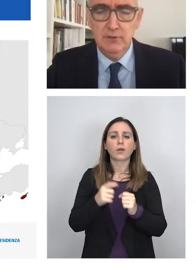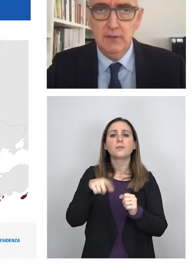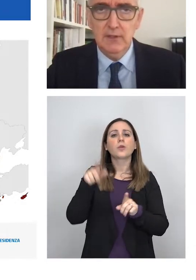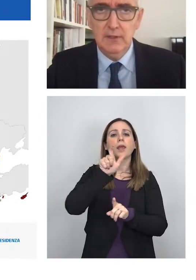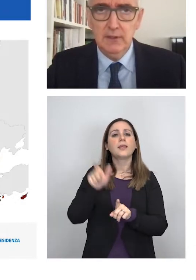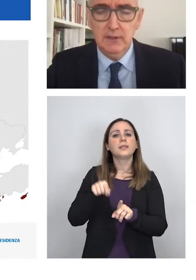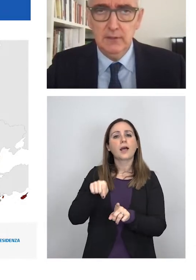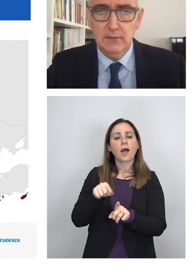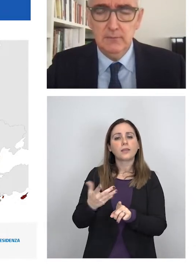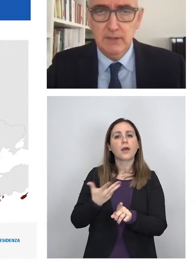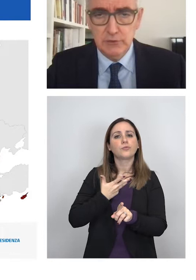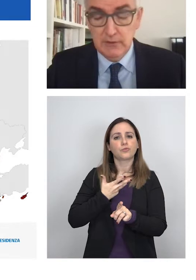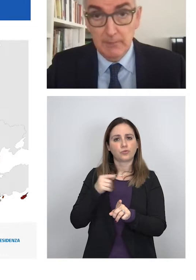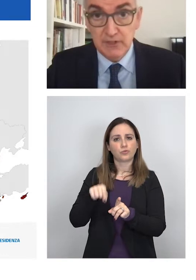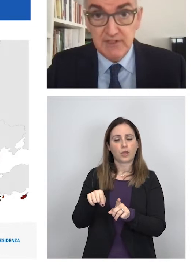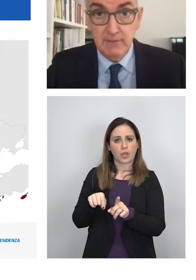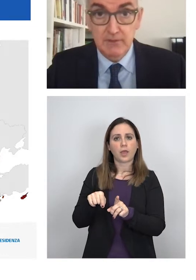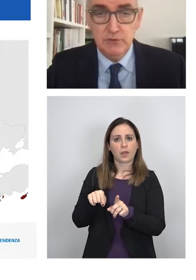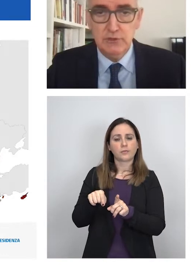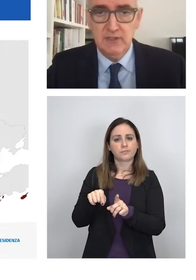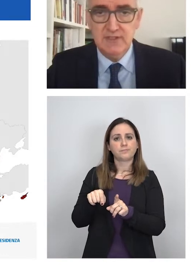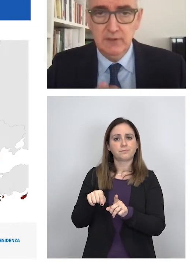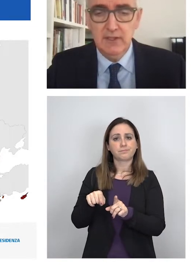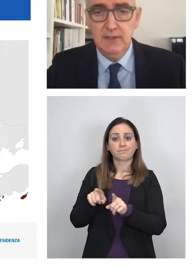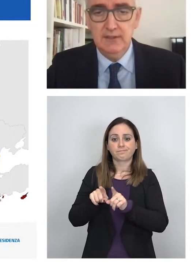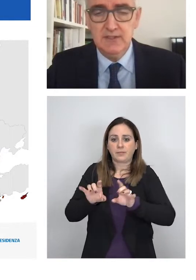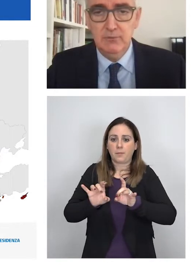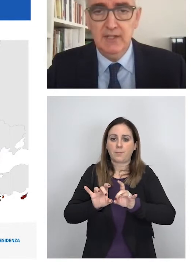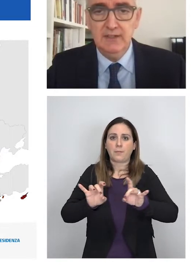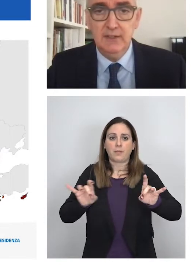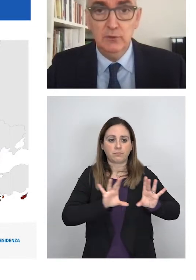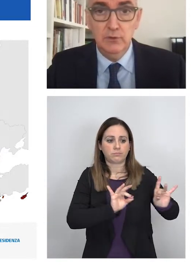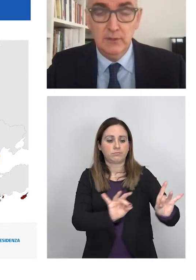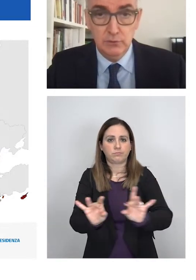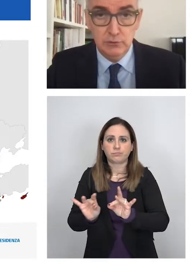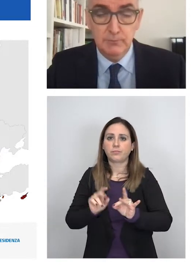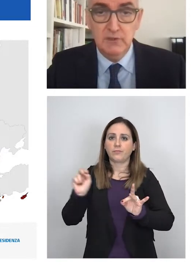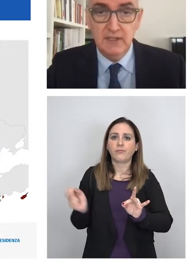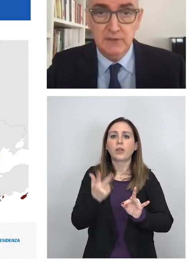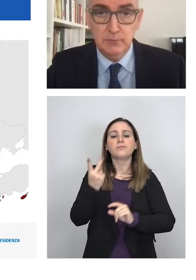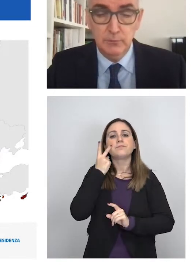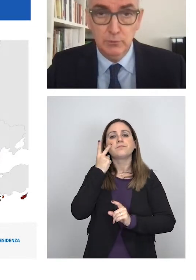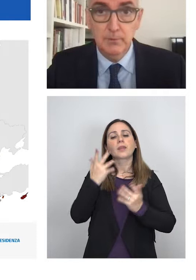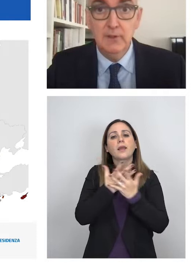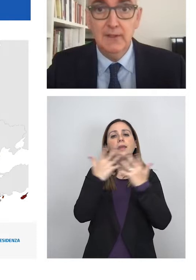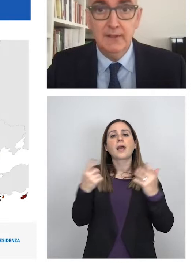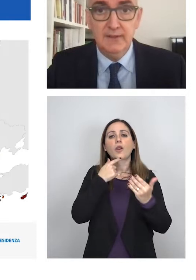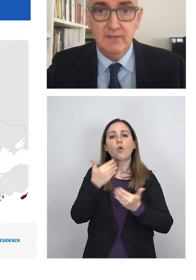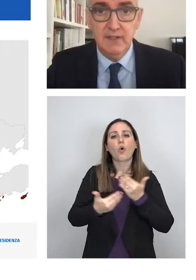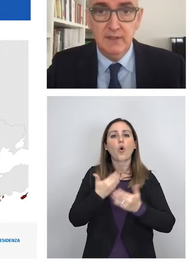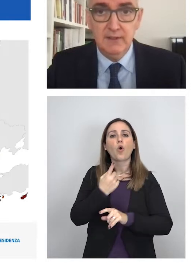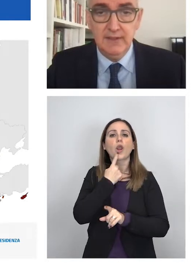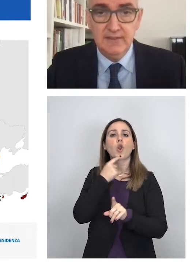una progressiva maggior circolazione e testimoniata dal colore rosso più intenso, più cupo